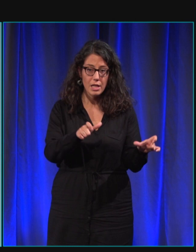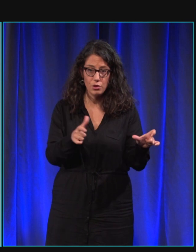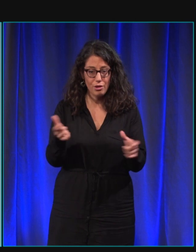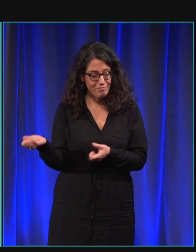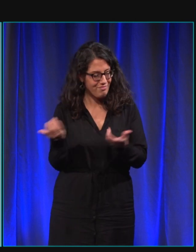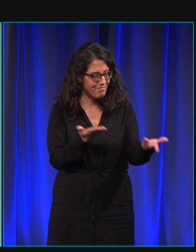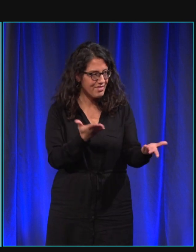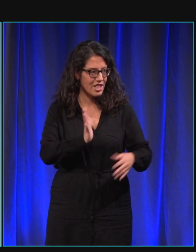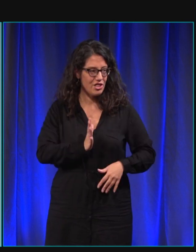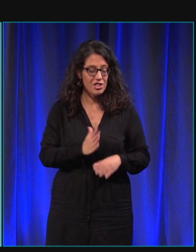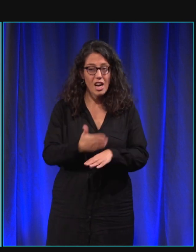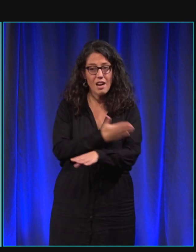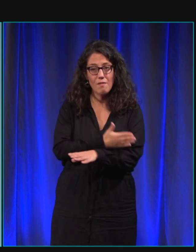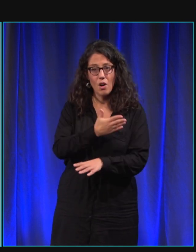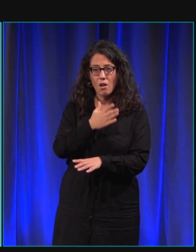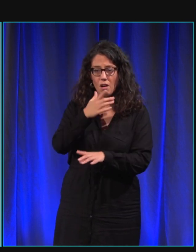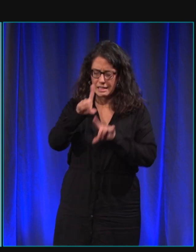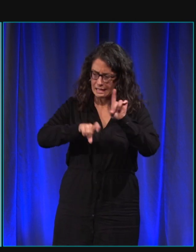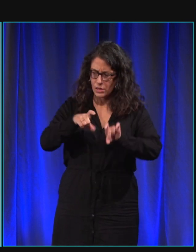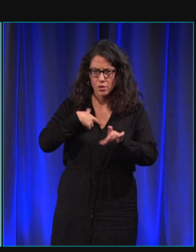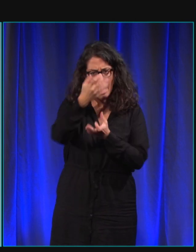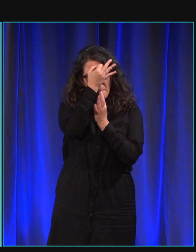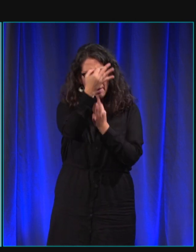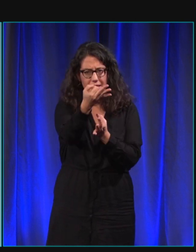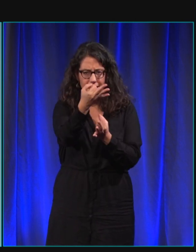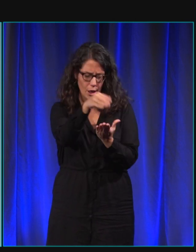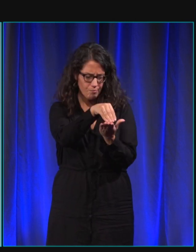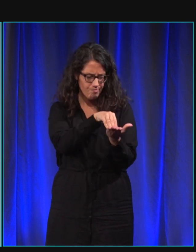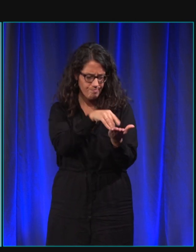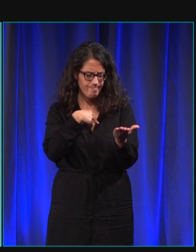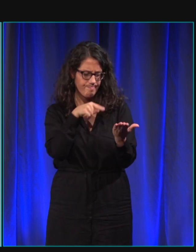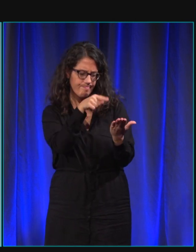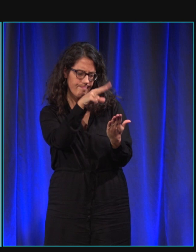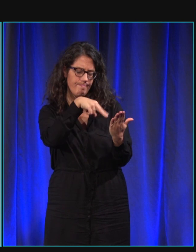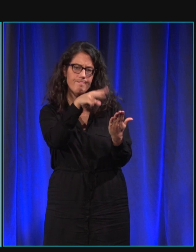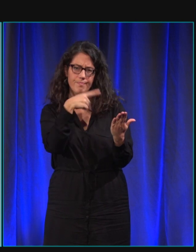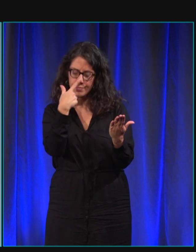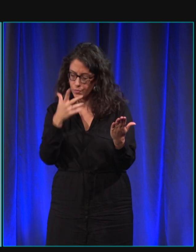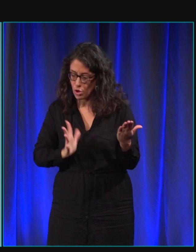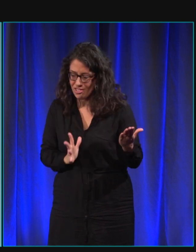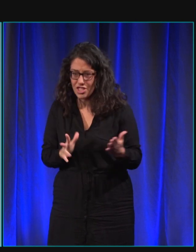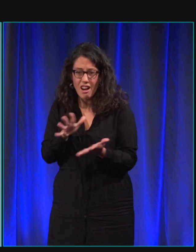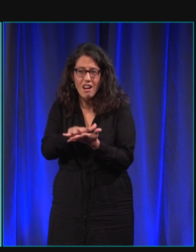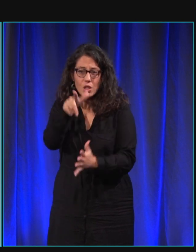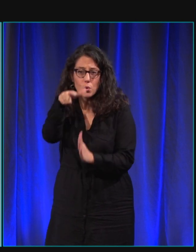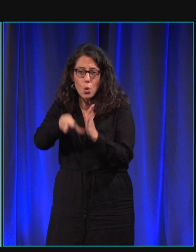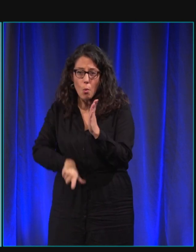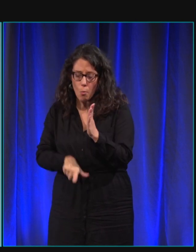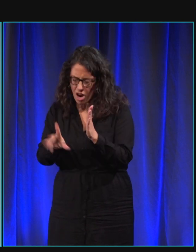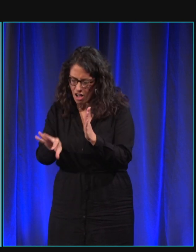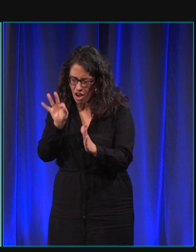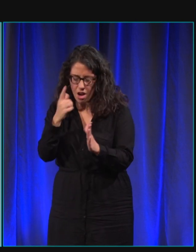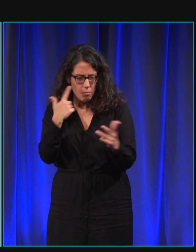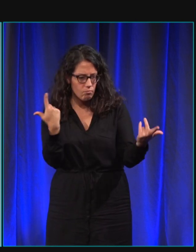ont un questionnaire assez précis à remplir et on va sélectionner un chiot à deux mois spécifiquement pour cette personne